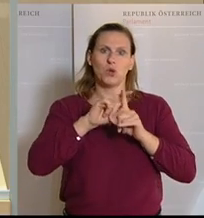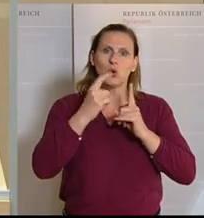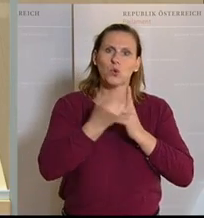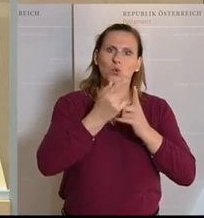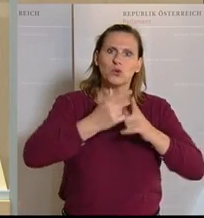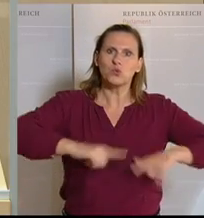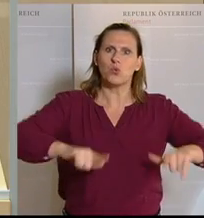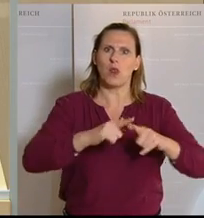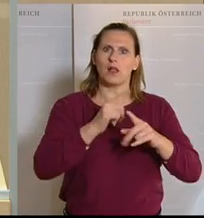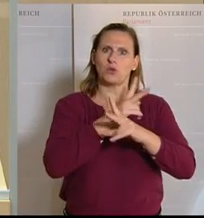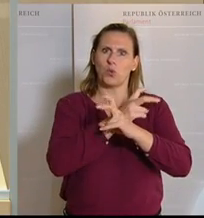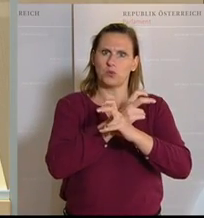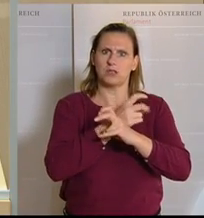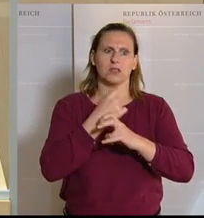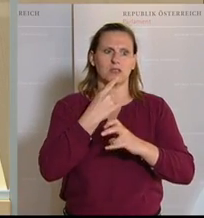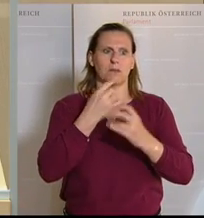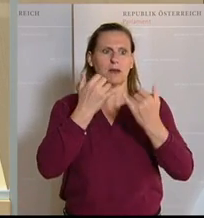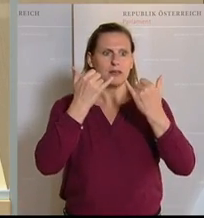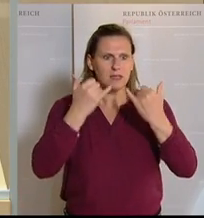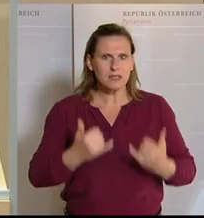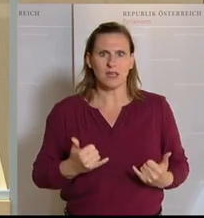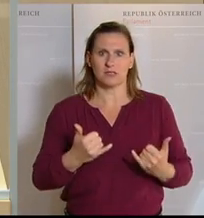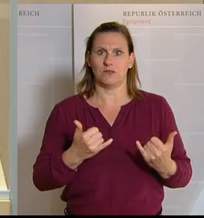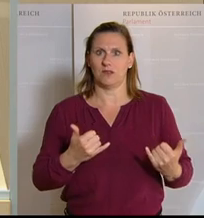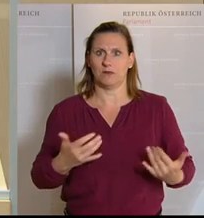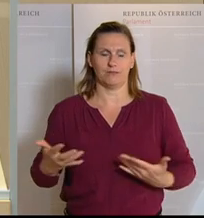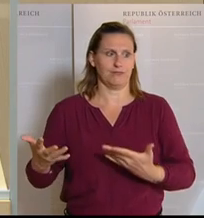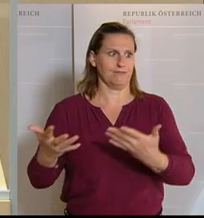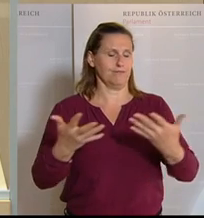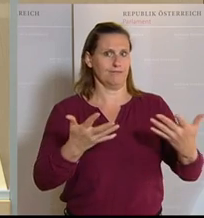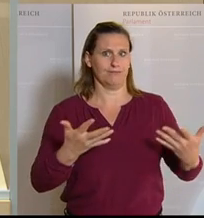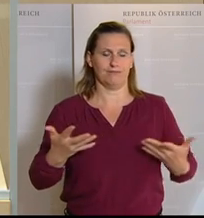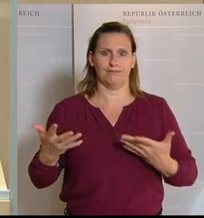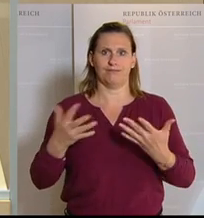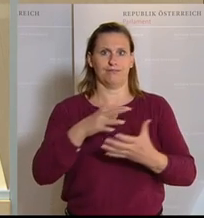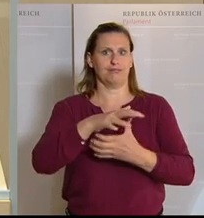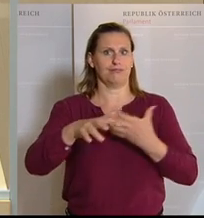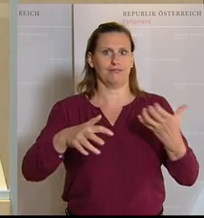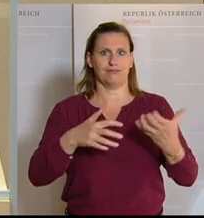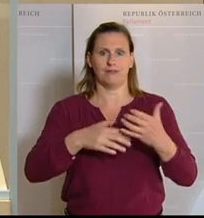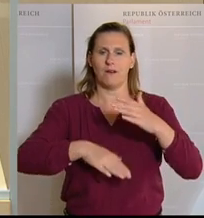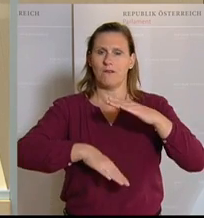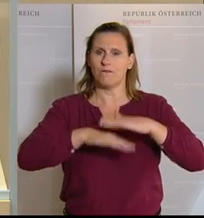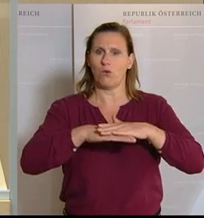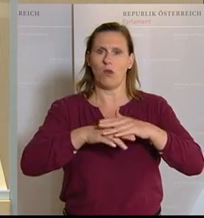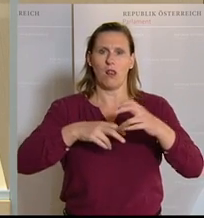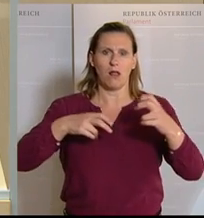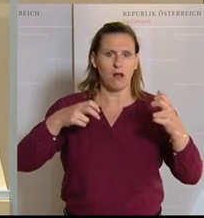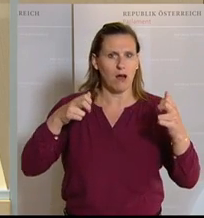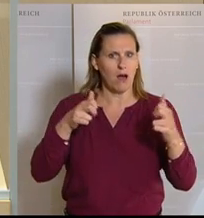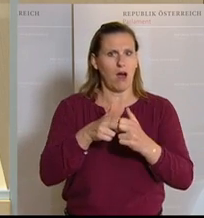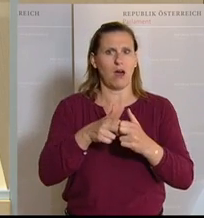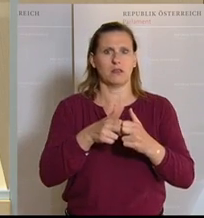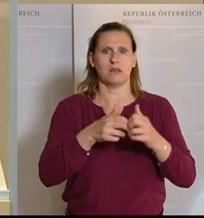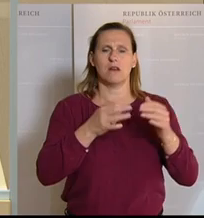Österreich, sagen wir es ganz klar, steht vor einem Desaster. Natürlich in voller Härte im Profibereich, aber auch im